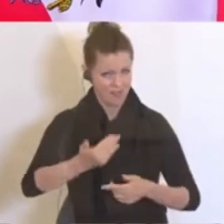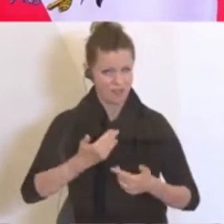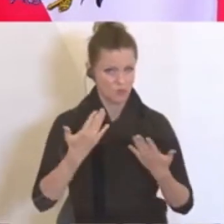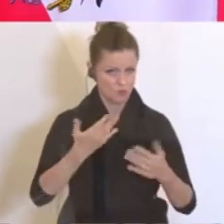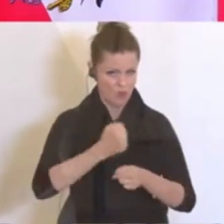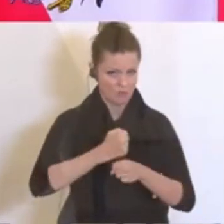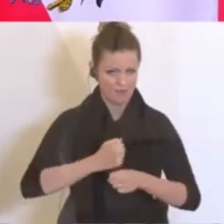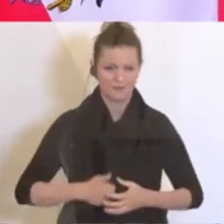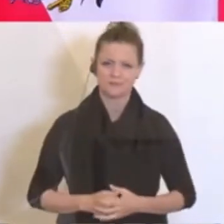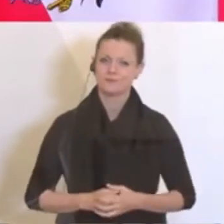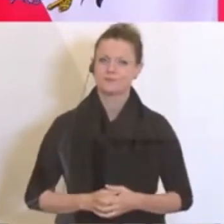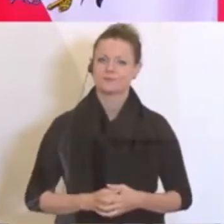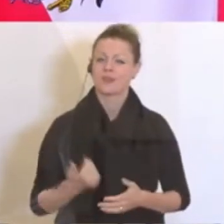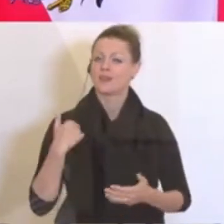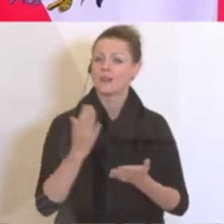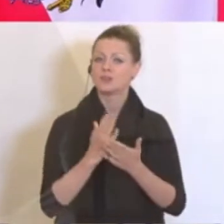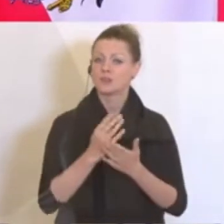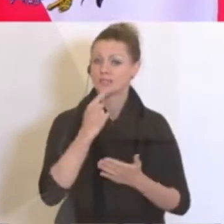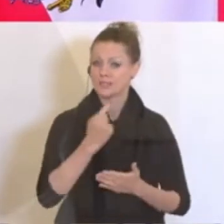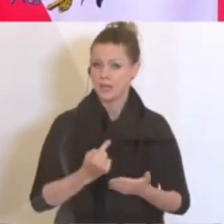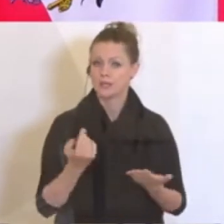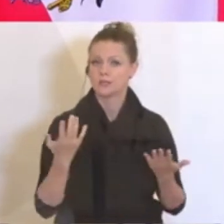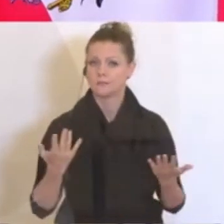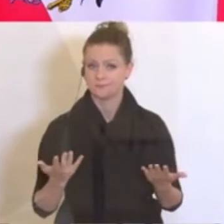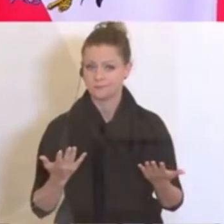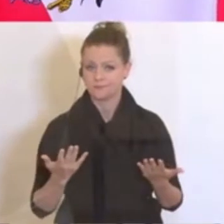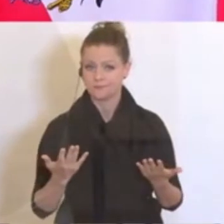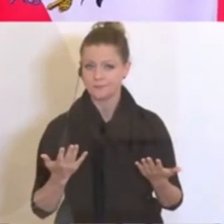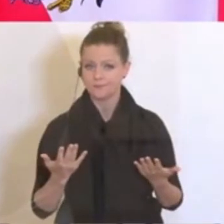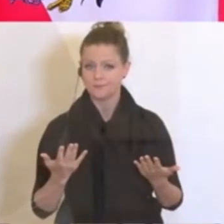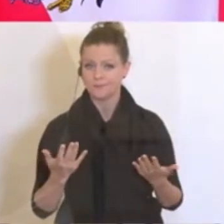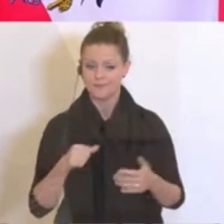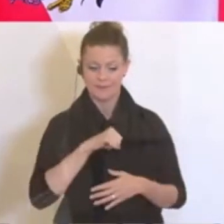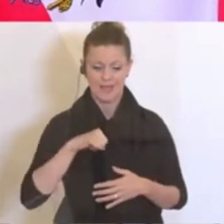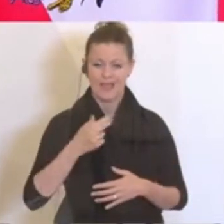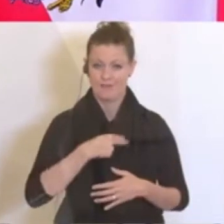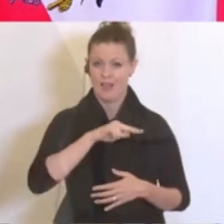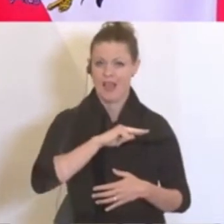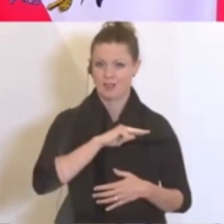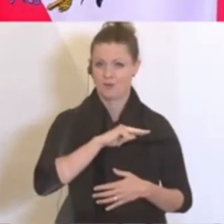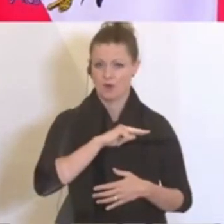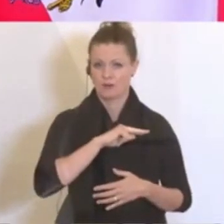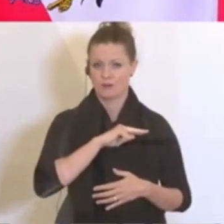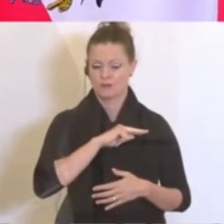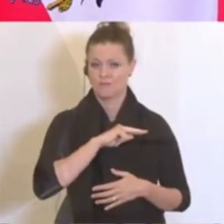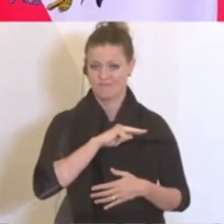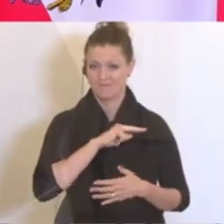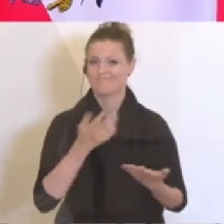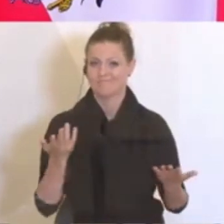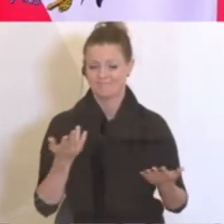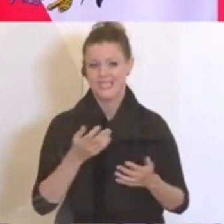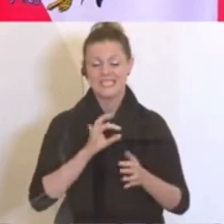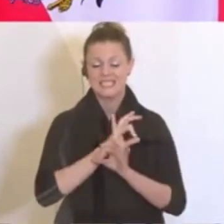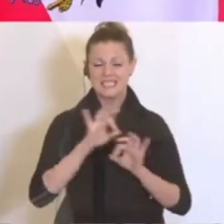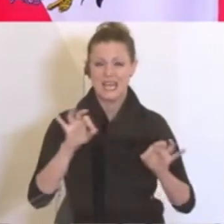Ich hatte es angesprochen, die Eigenverantwortung wird noch immer eine Rolle